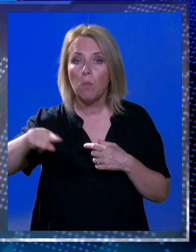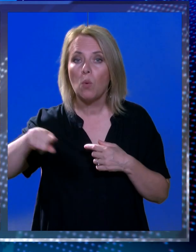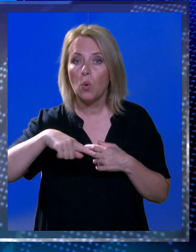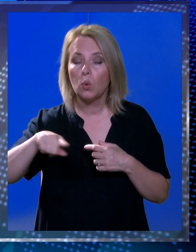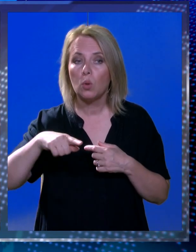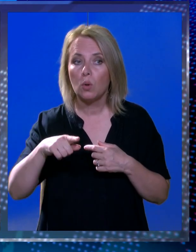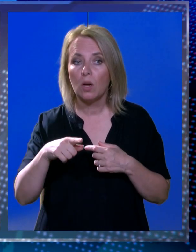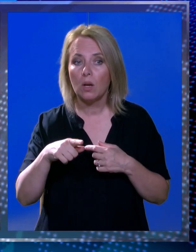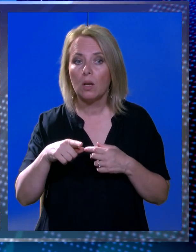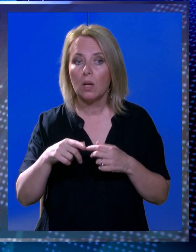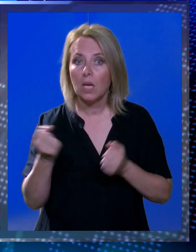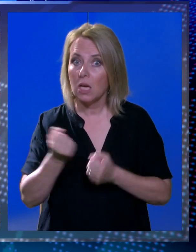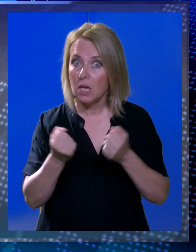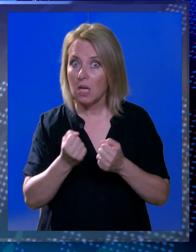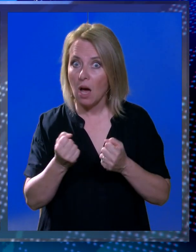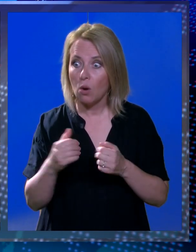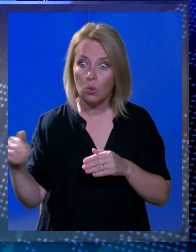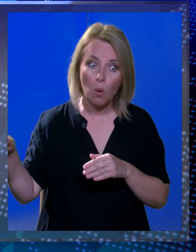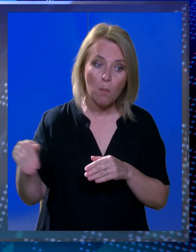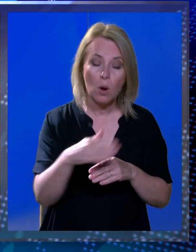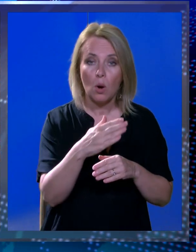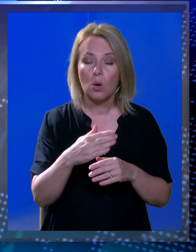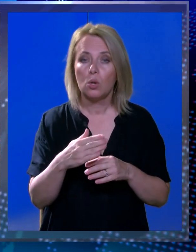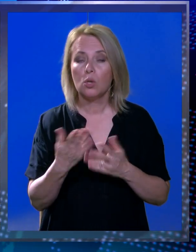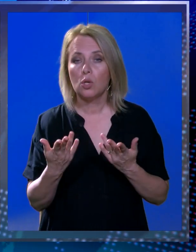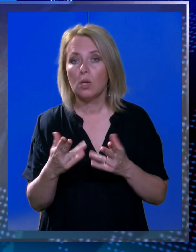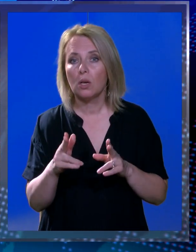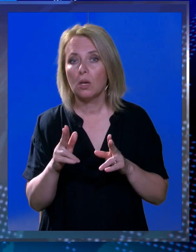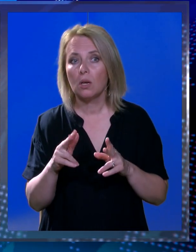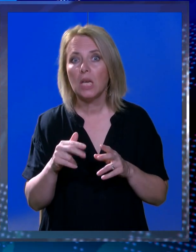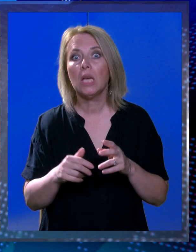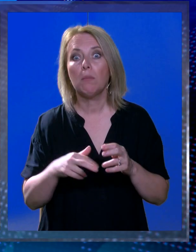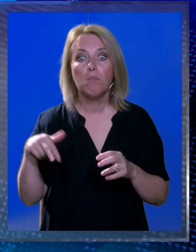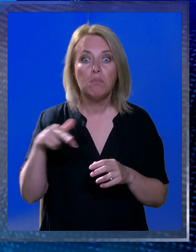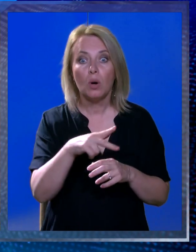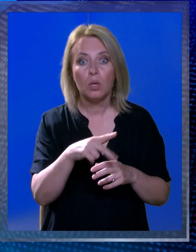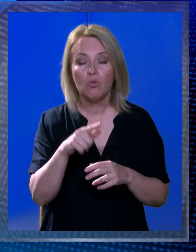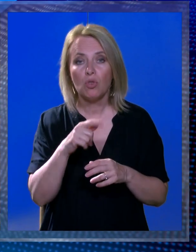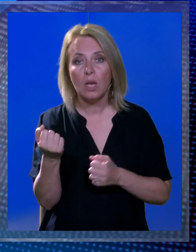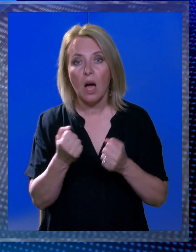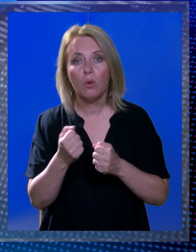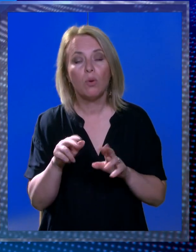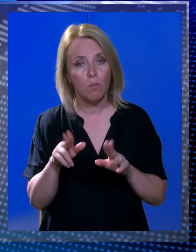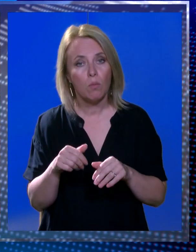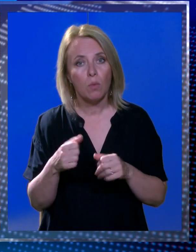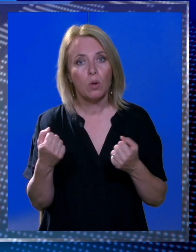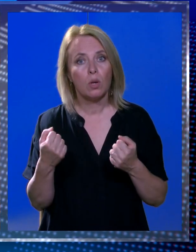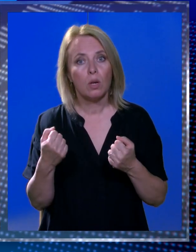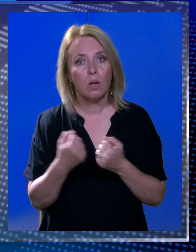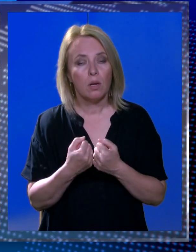voci ono auto tu proče i onda oni tu proče i onda auto tu